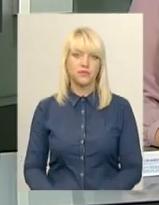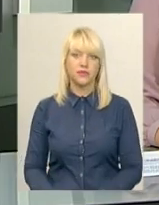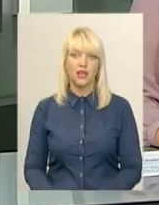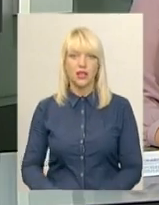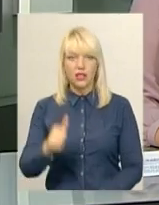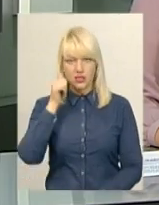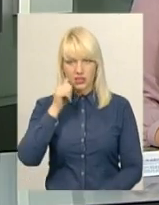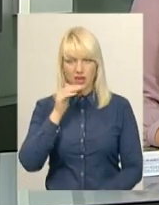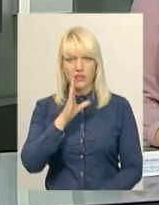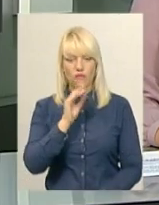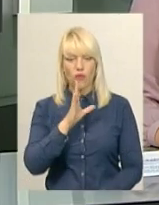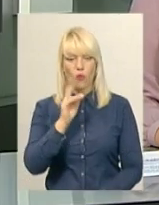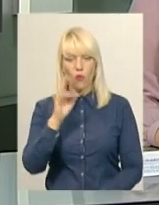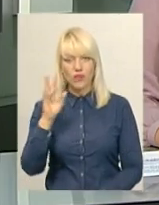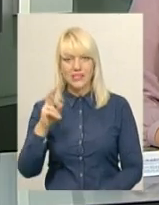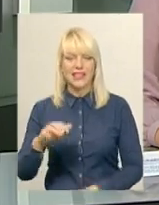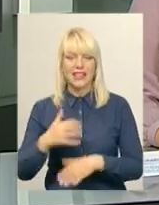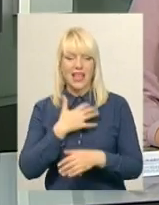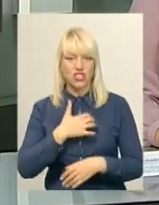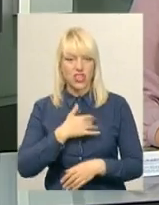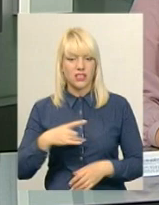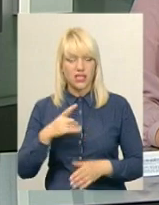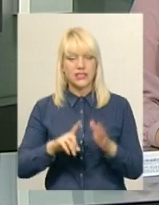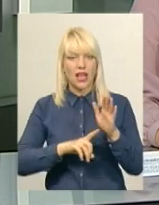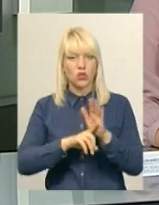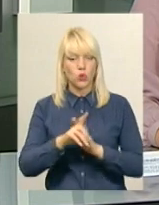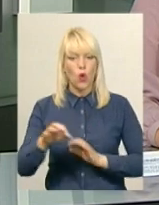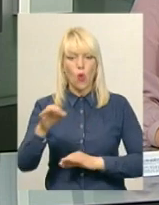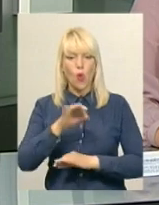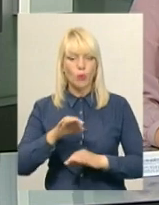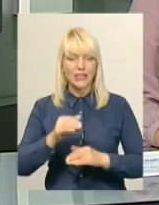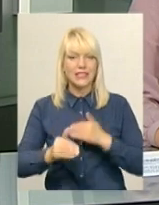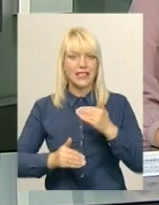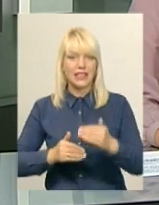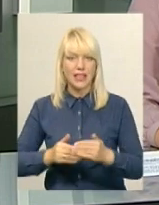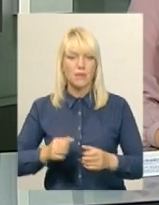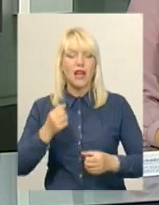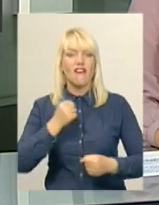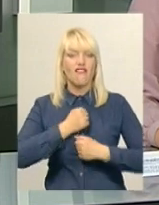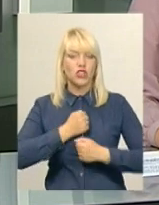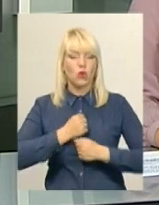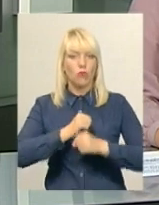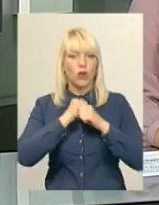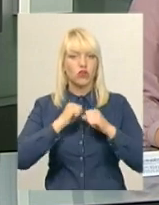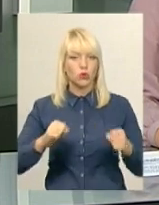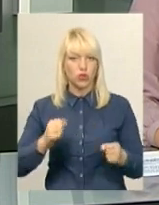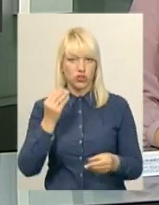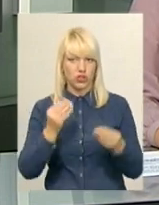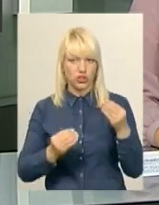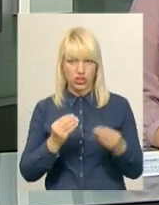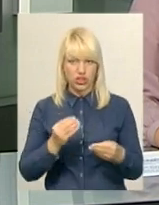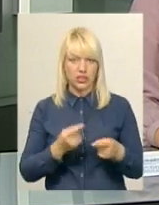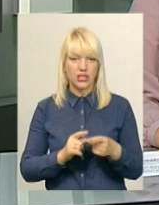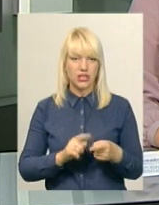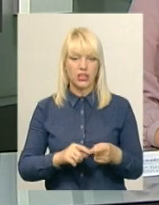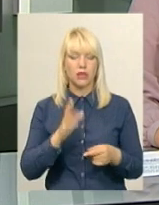Завтра у Вовковинцях Дережнянського району стартує обласний етап військово-патріотичної гри «Джура». Участь у ньому візьмуть 27